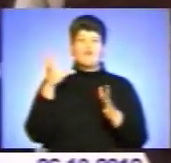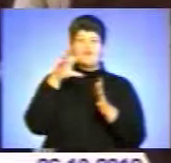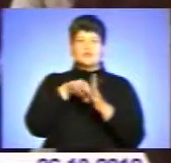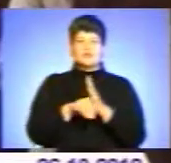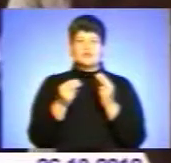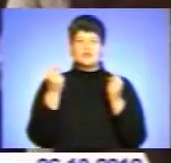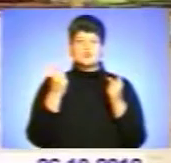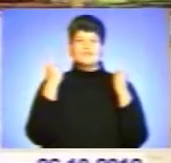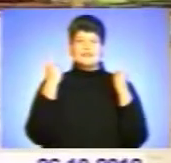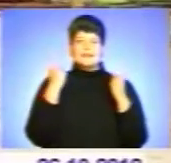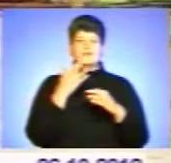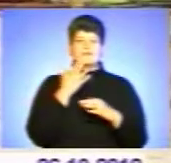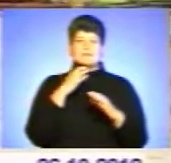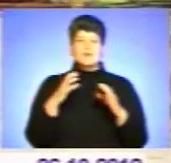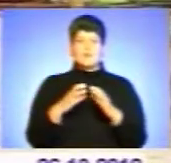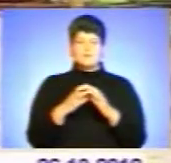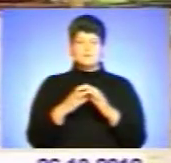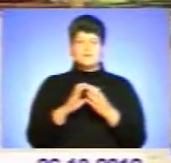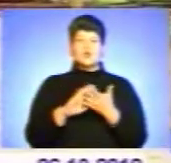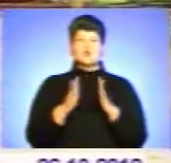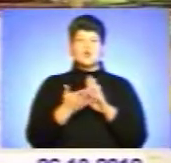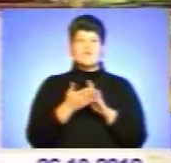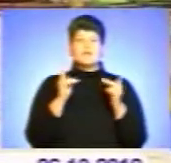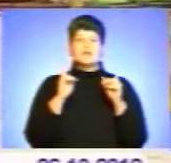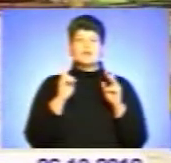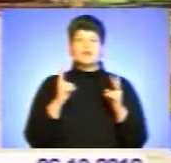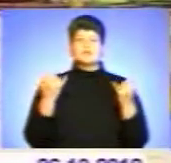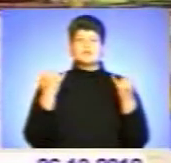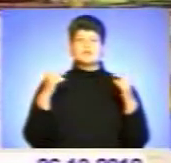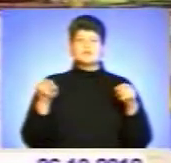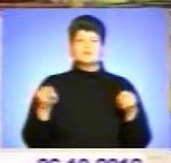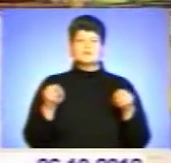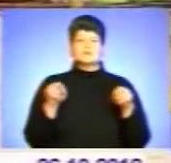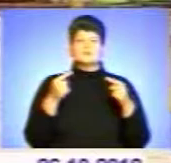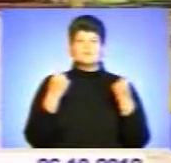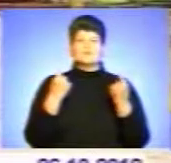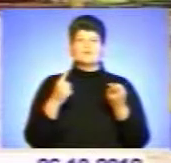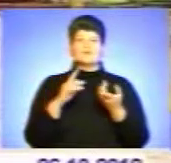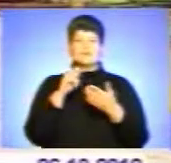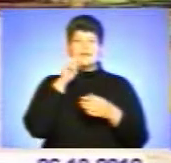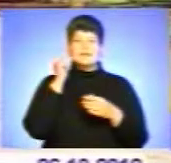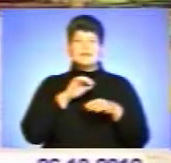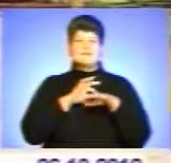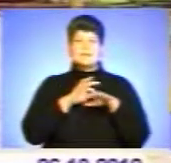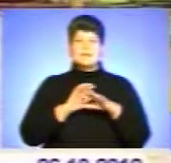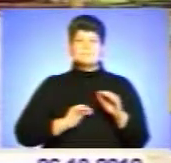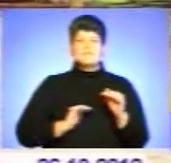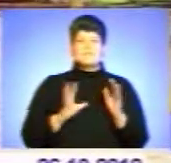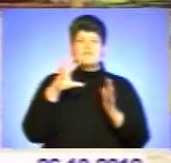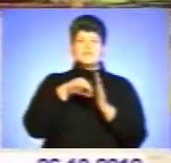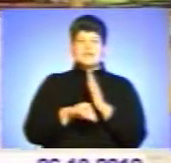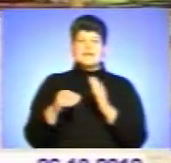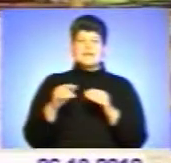іноземні компанії. Условия, які створені в останнє час в Україні для ведення бізнесу і вложення